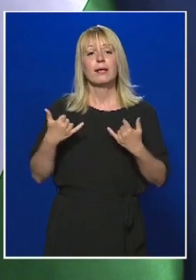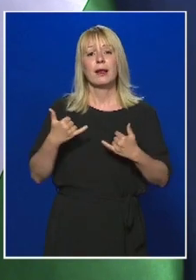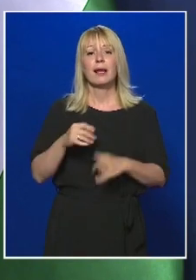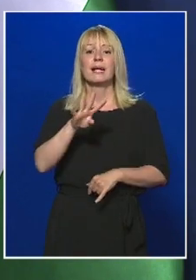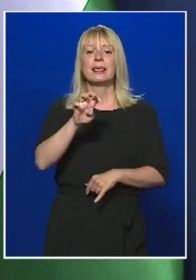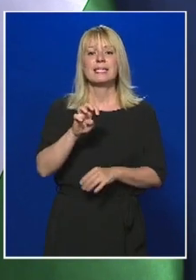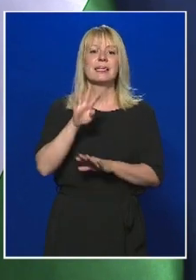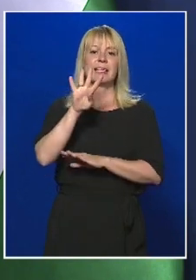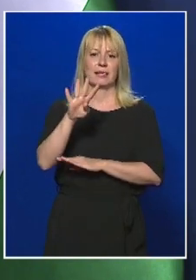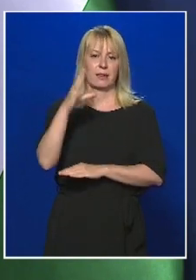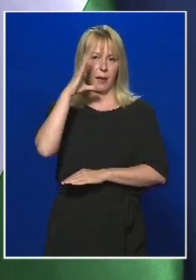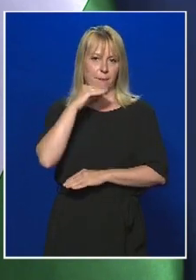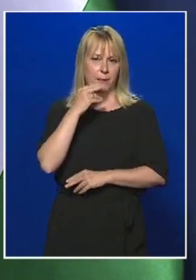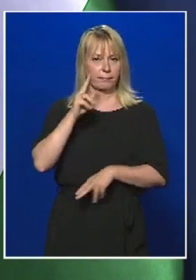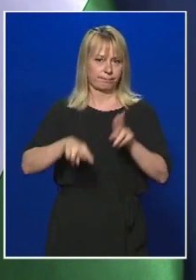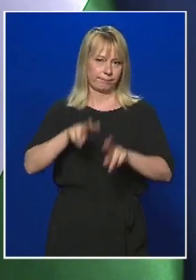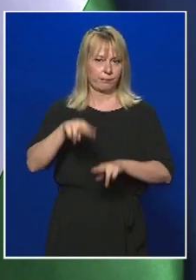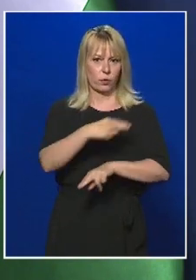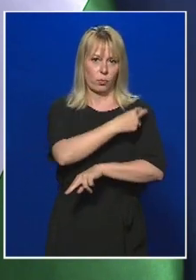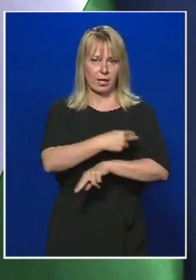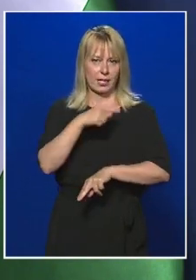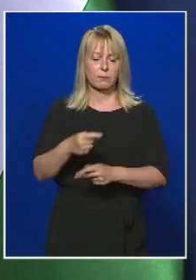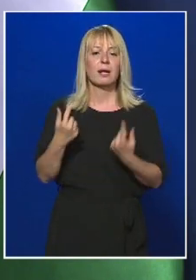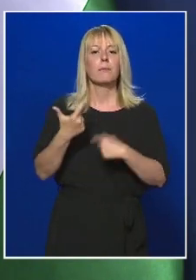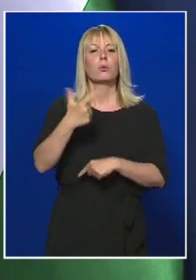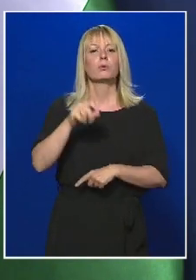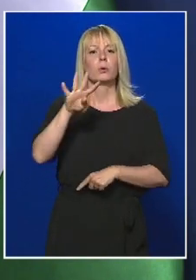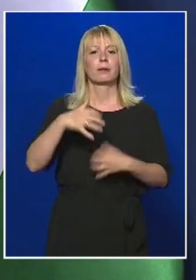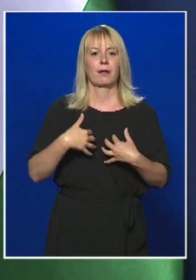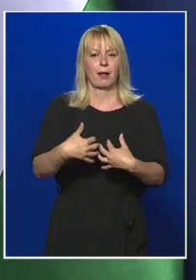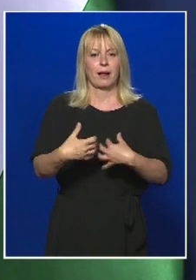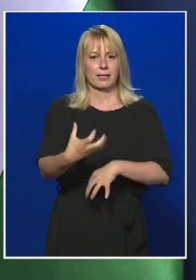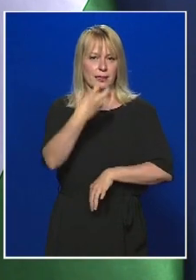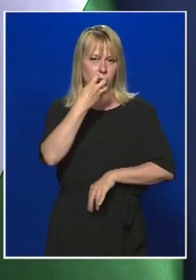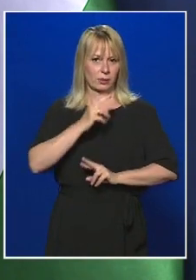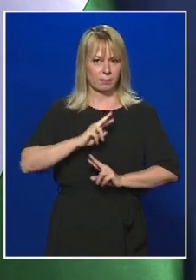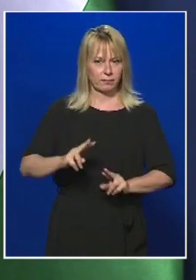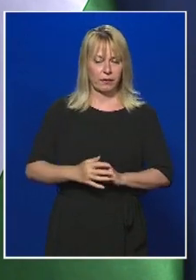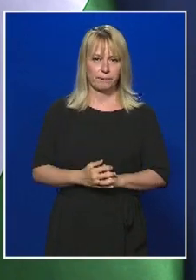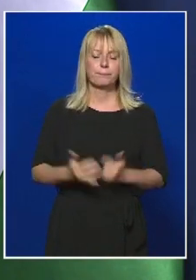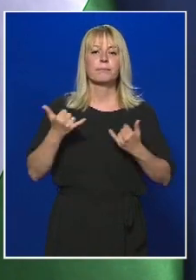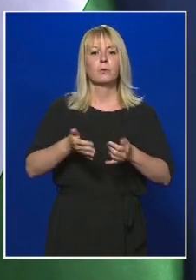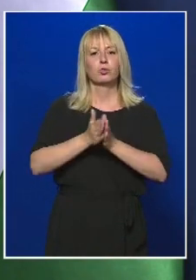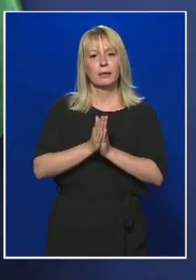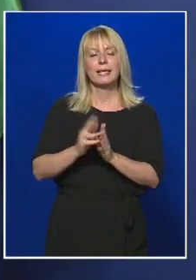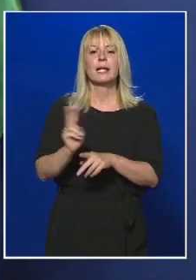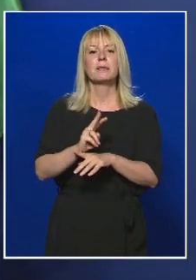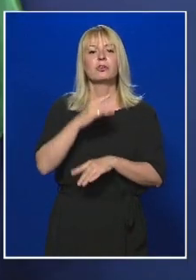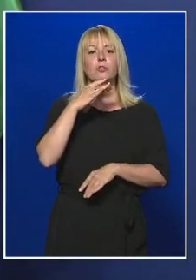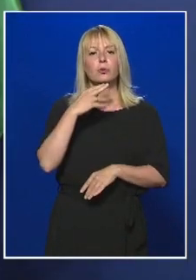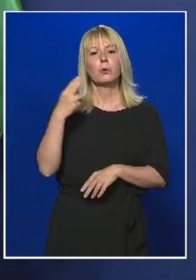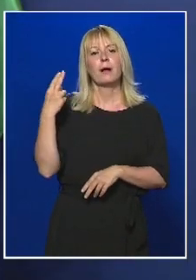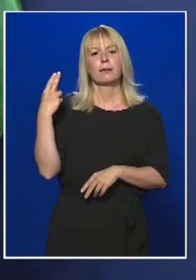embert ápolnak kórházban, közülük pedig 24-en vannak lélegeztetőgépen. Most megkérem Kis Róbert rendőr a